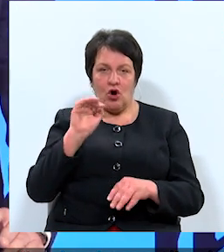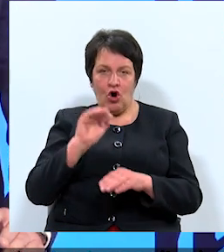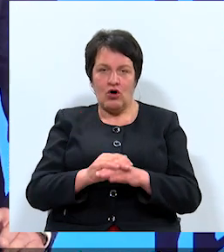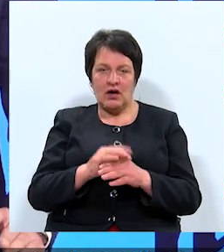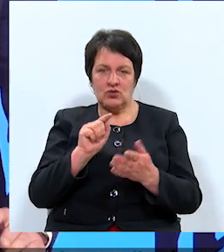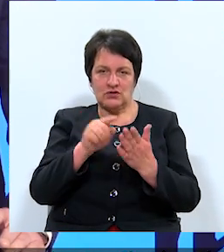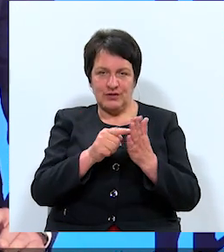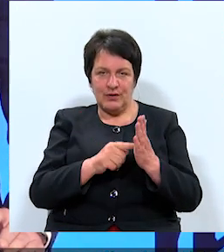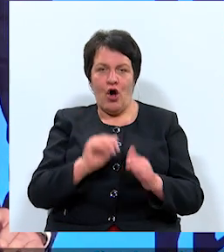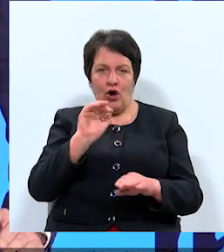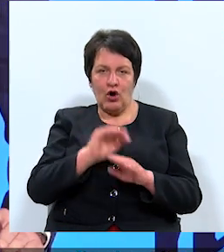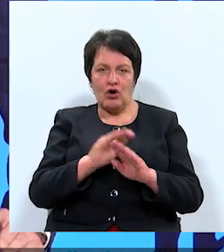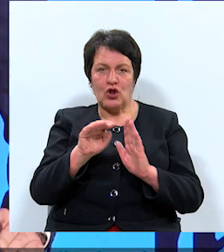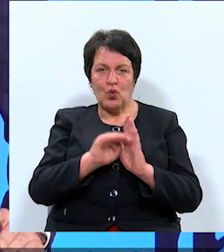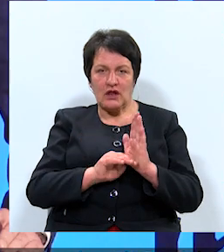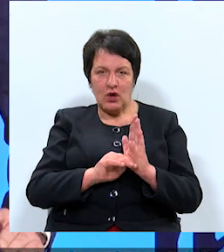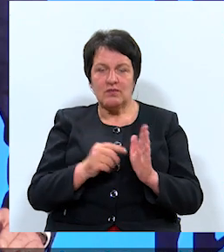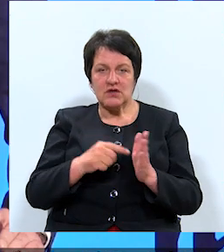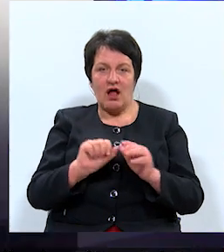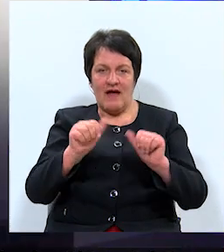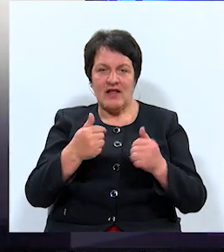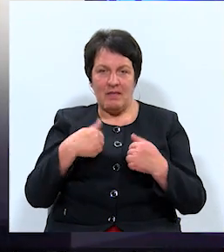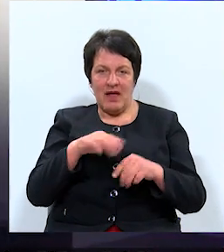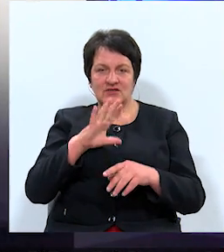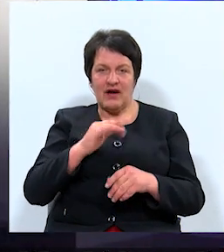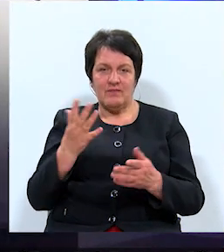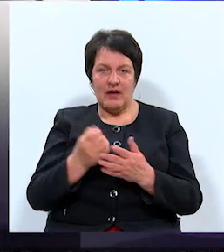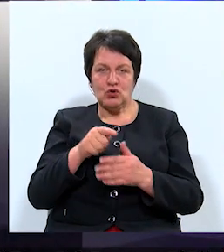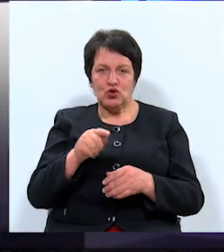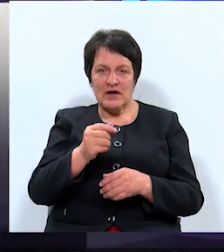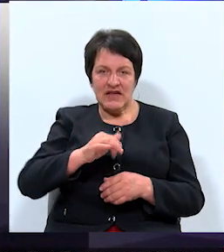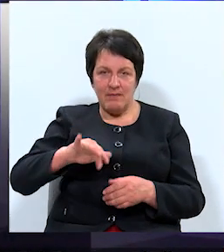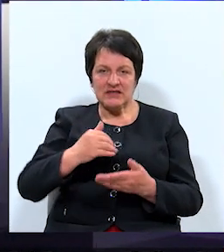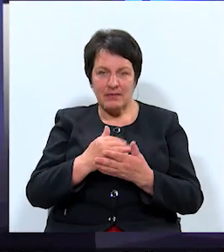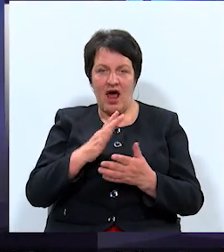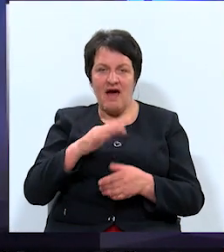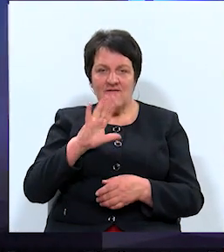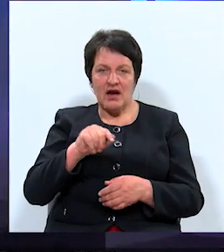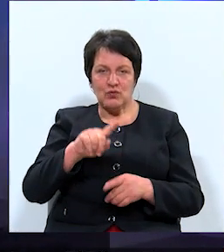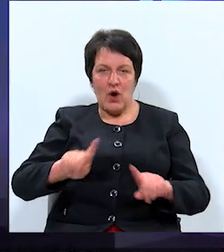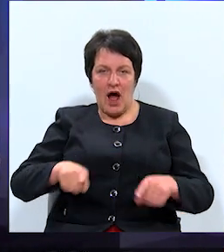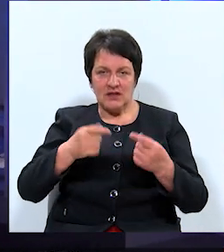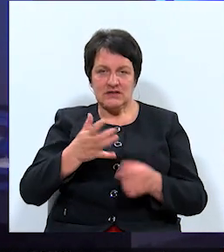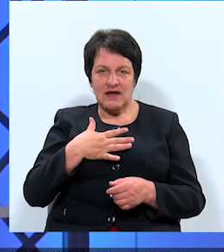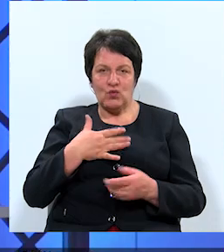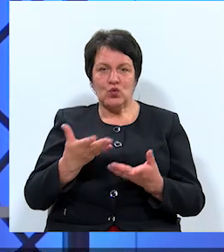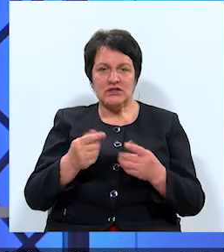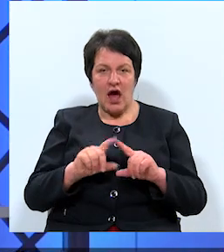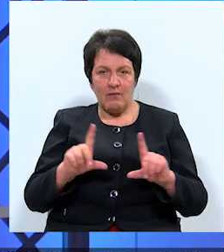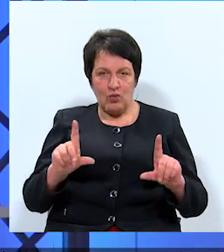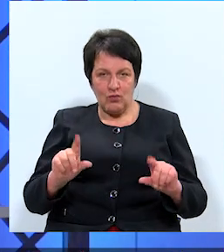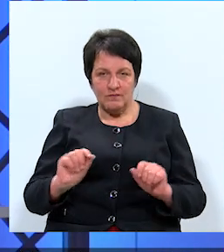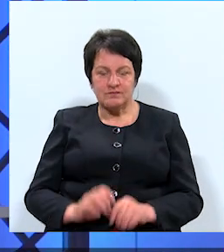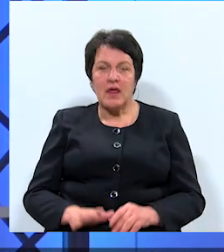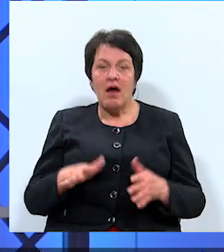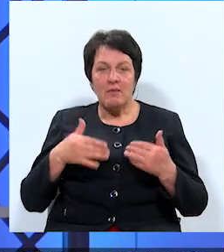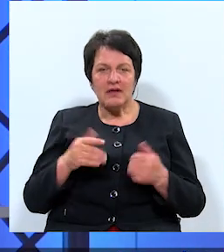konkrētus noteikumus, kādā veidā mēs varēsim dabūt šo zemes gabalu, lai mēs varētu attīstīt tur savu uzņēmumu. Paldies jums. Kam vēl